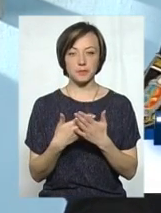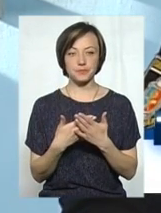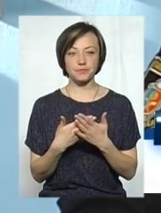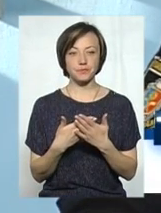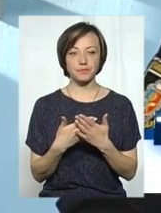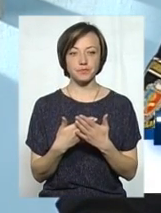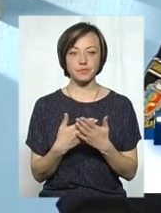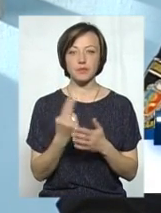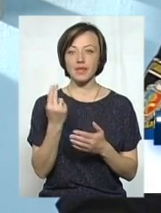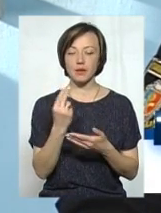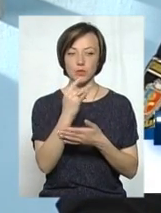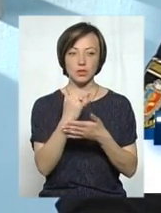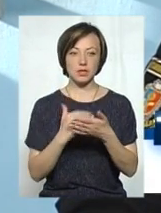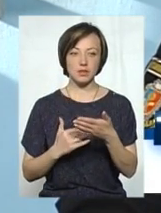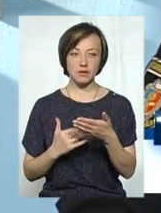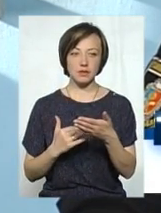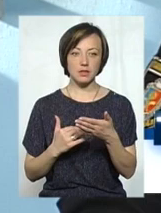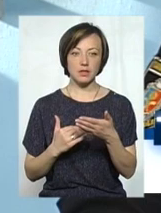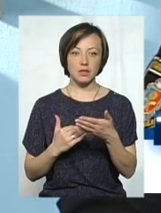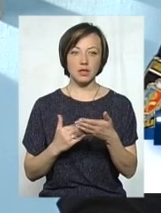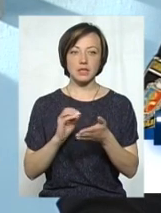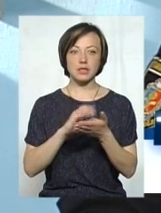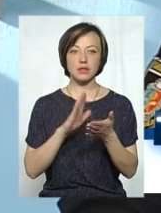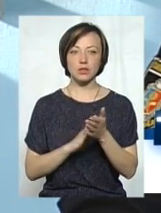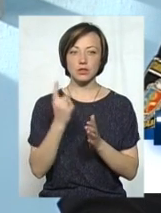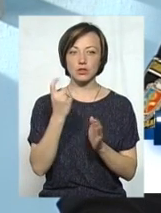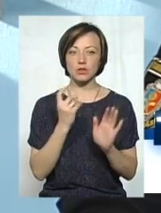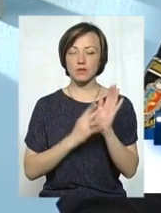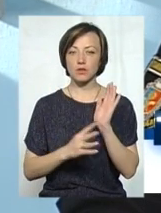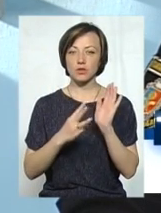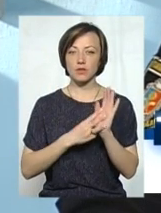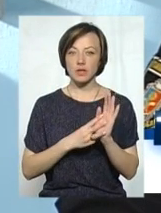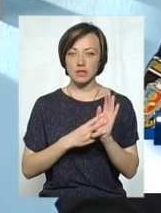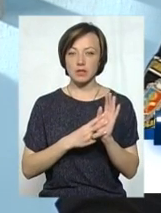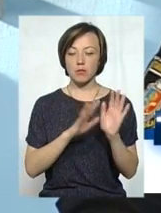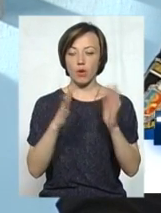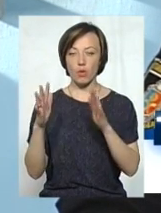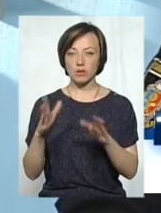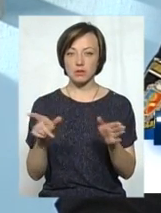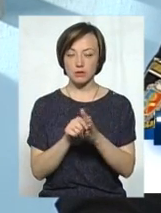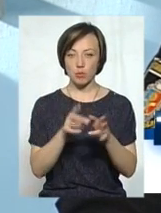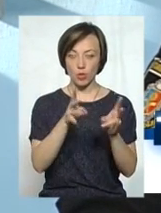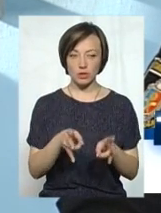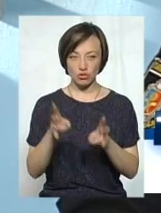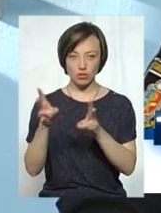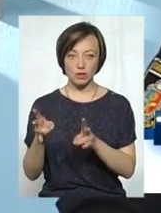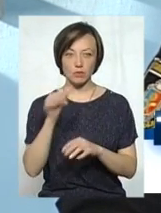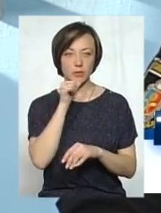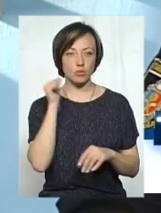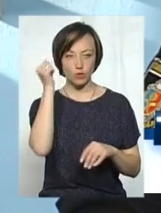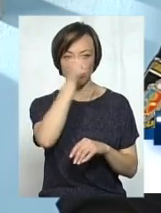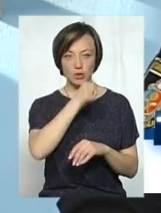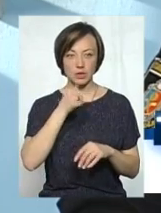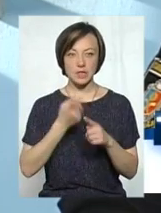наприклад, по цифрах, це зареєстровано 198 дорожньо-транспортних пригод з постраждалими. В минулому